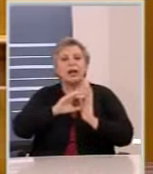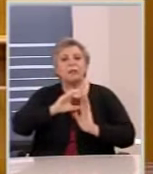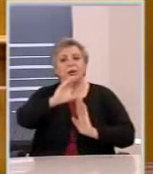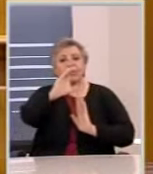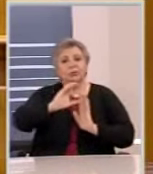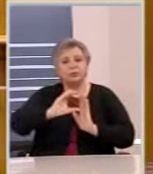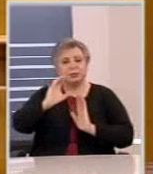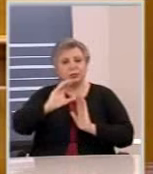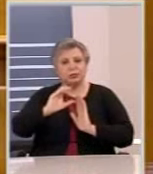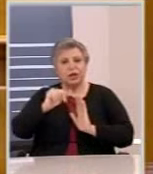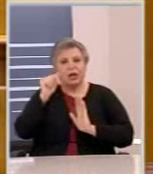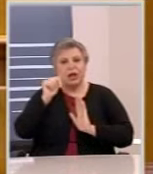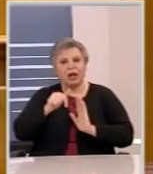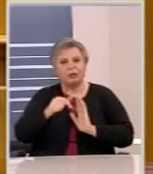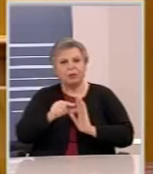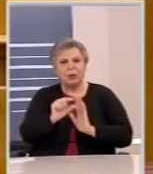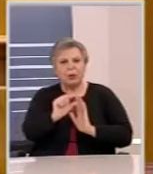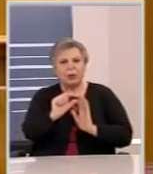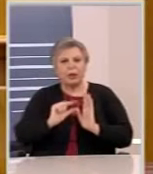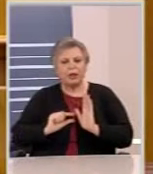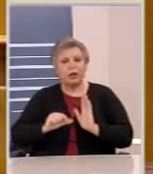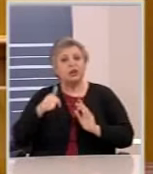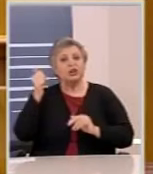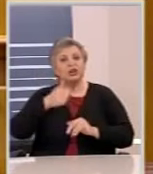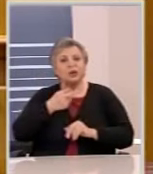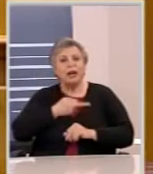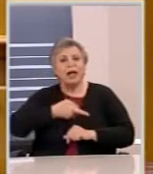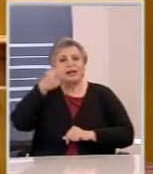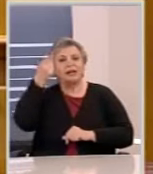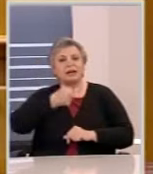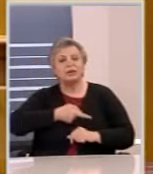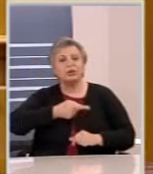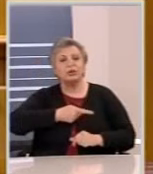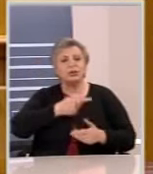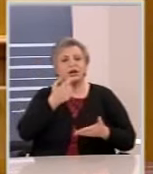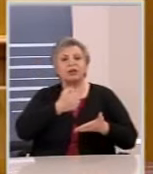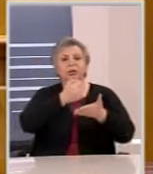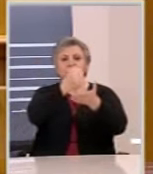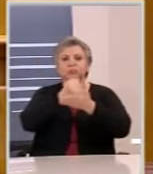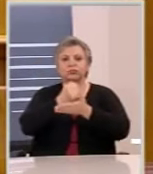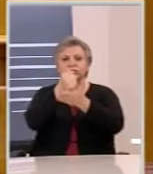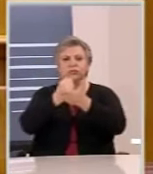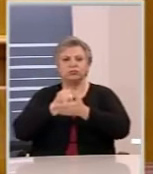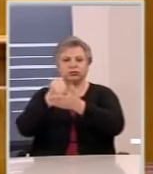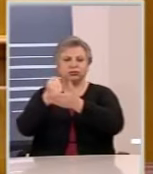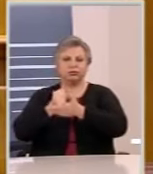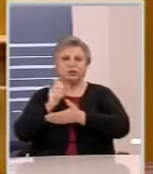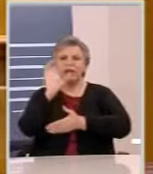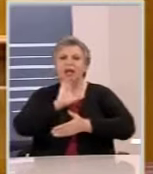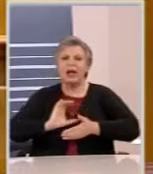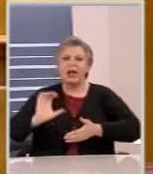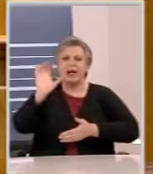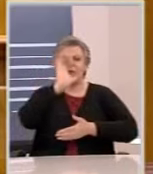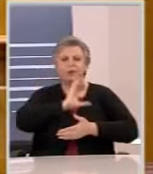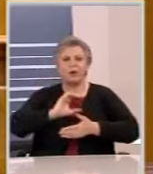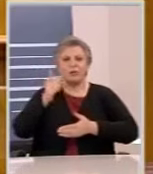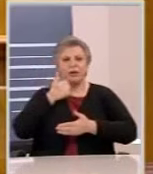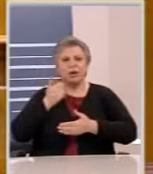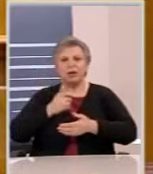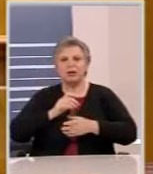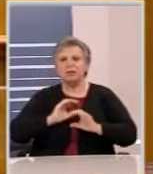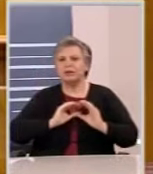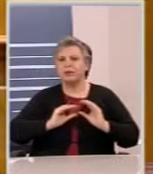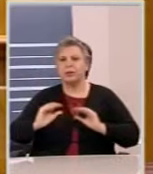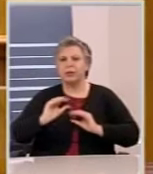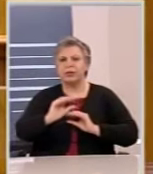είναι 100%. Κάθε ευρώ που έρχεται από την Ευρώπη αξιοποιείται και μας δίνουν συγχαρητήρια. Ανίκανη μια κυβέρνηση που όταν